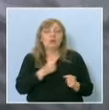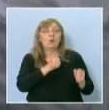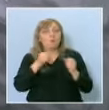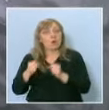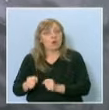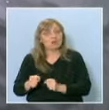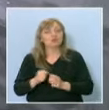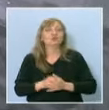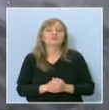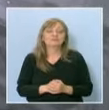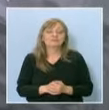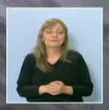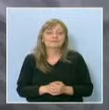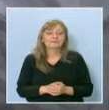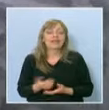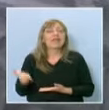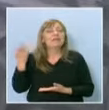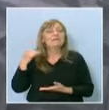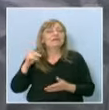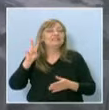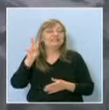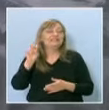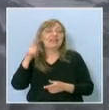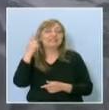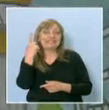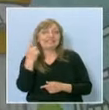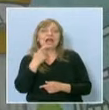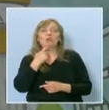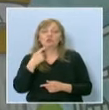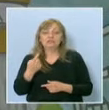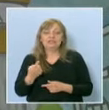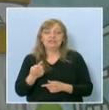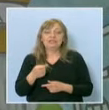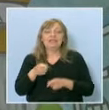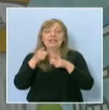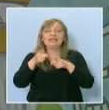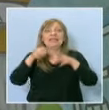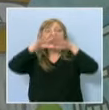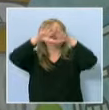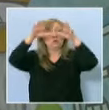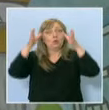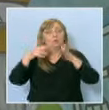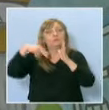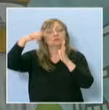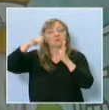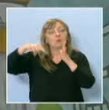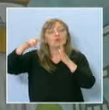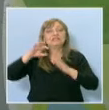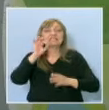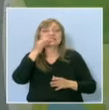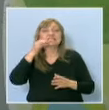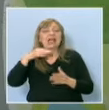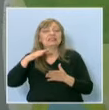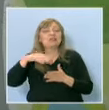-късно. А преди 21 години менните губета са бледисани в златна